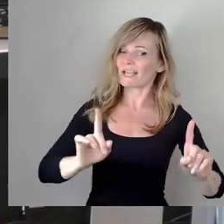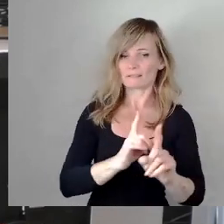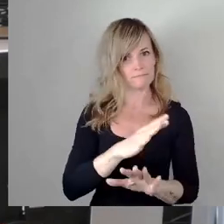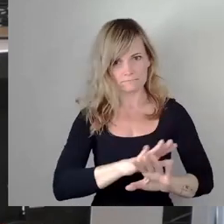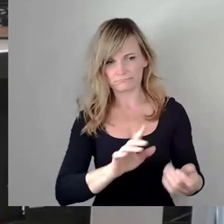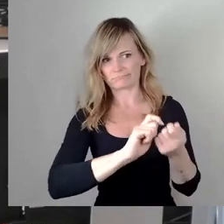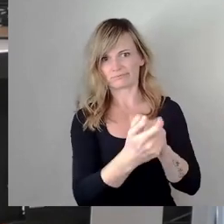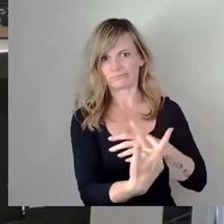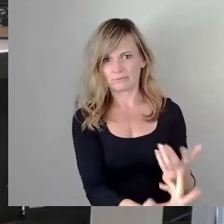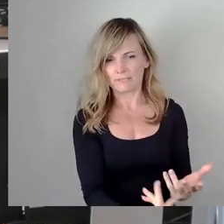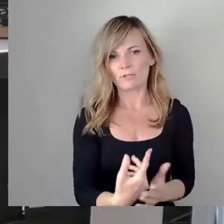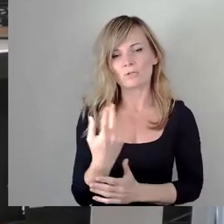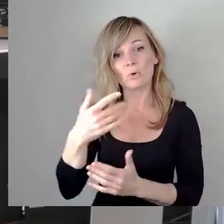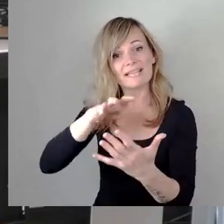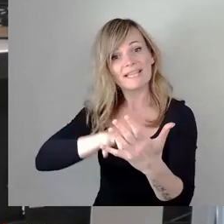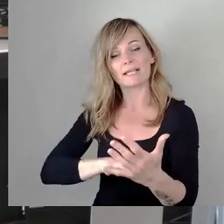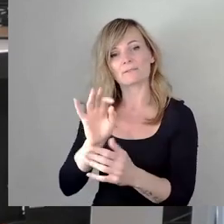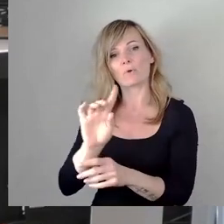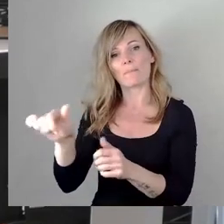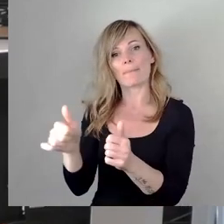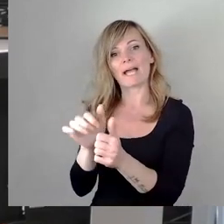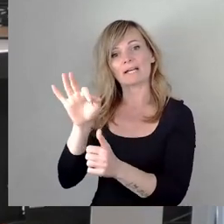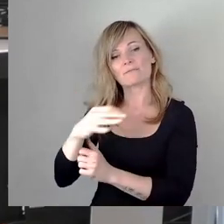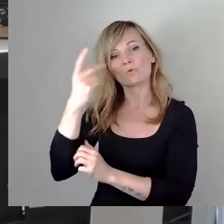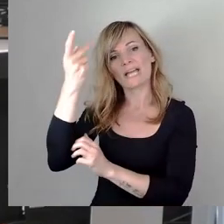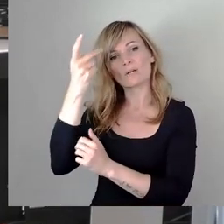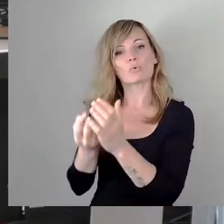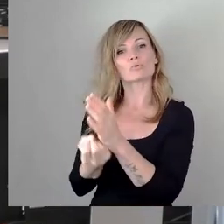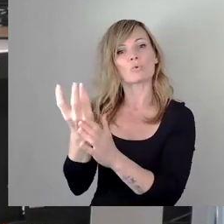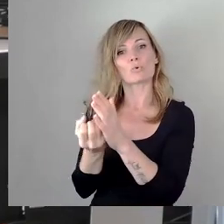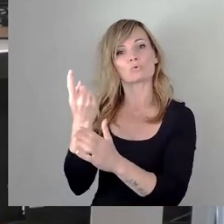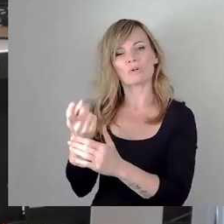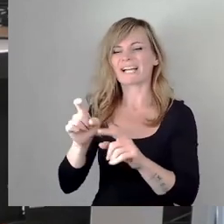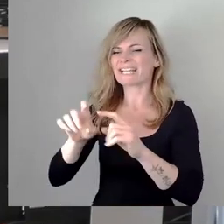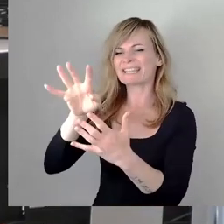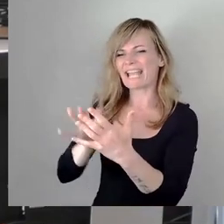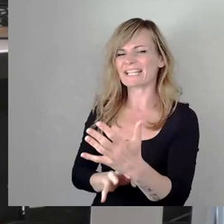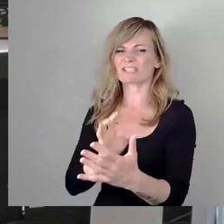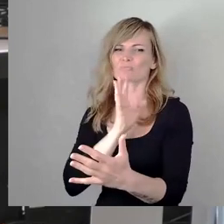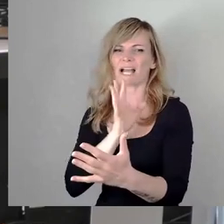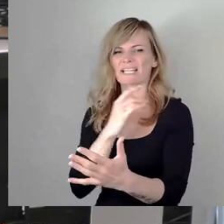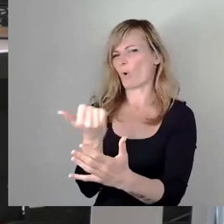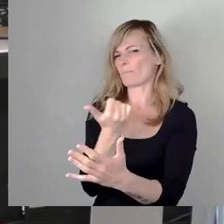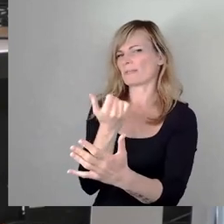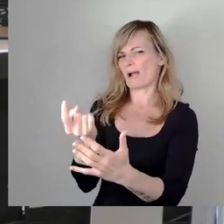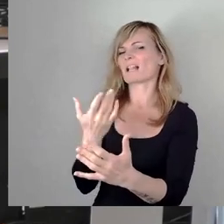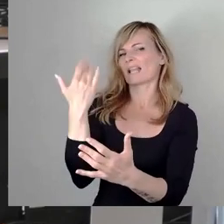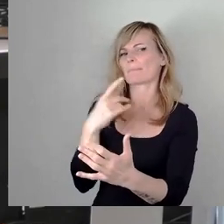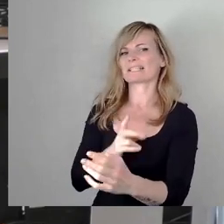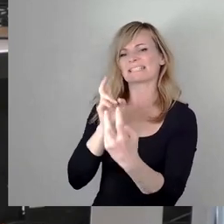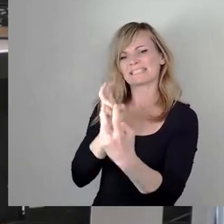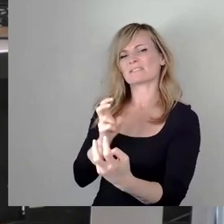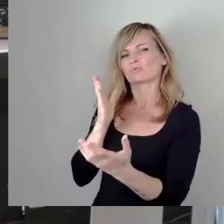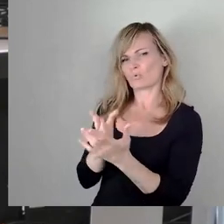Beirates für Erinnerungskulturen beschlossen wurde, ist sprachlich nicht optimal. Ich habe das dort in der Sitzung angemerkt. Aber letztlich